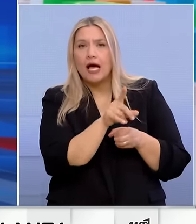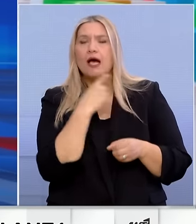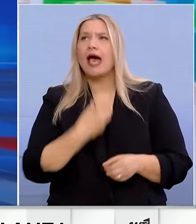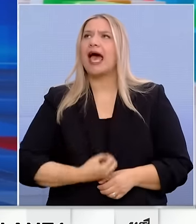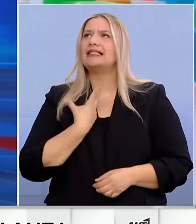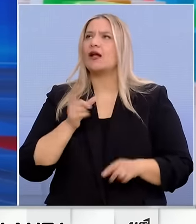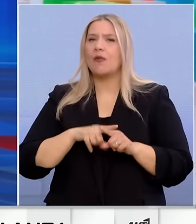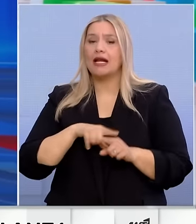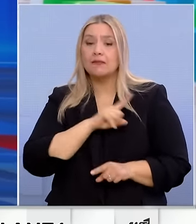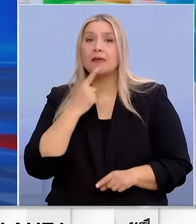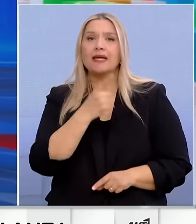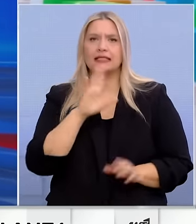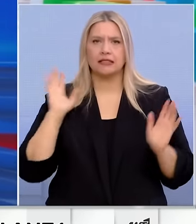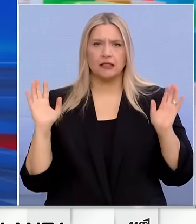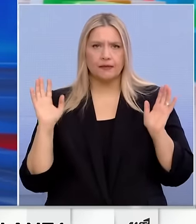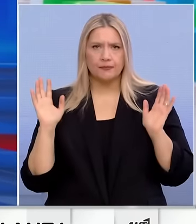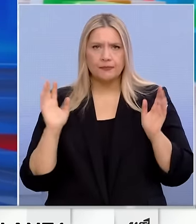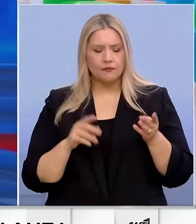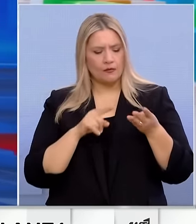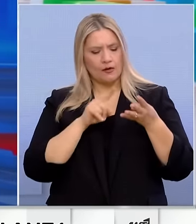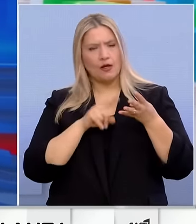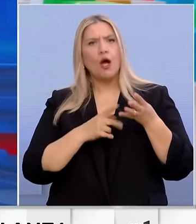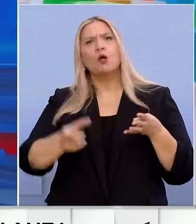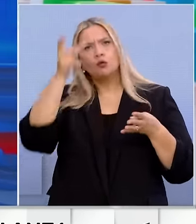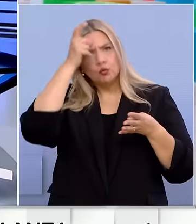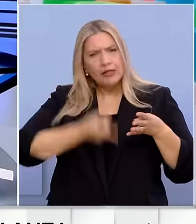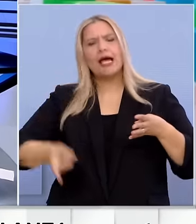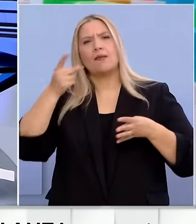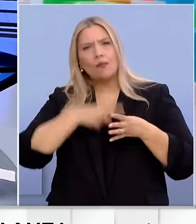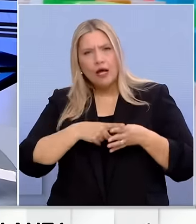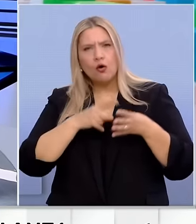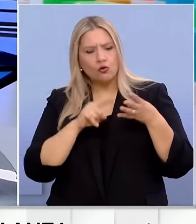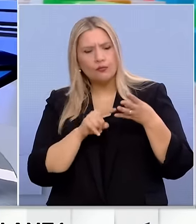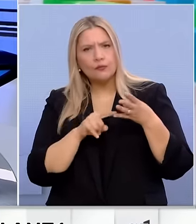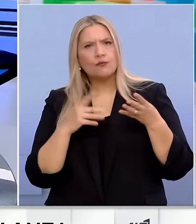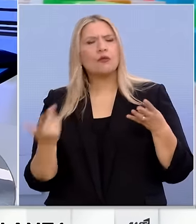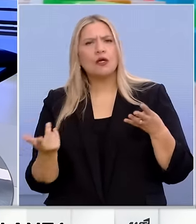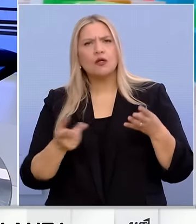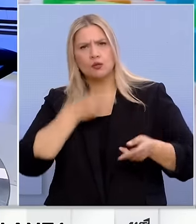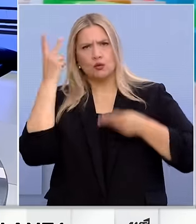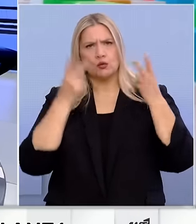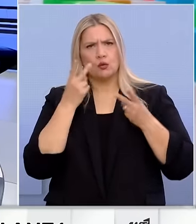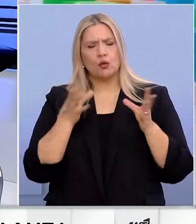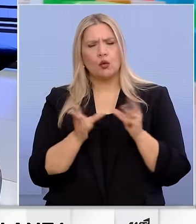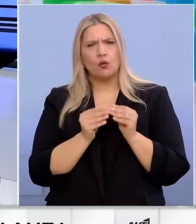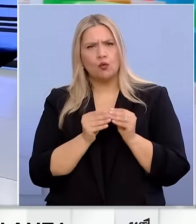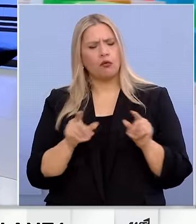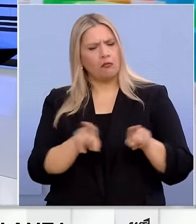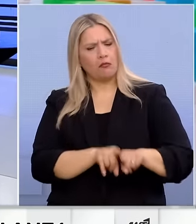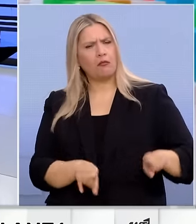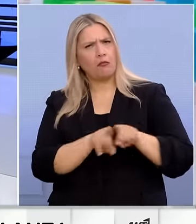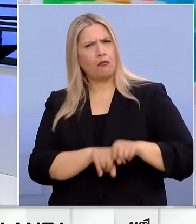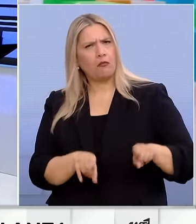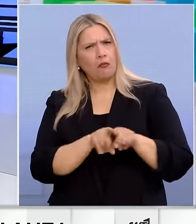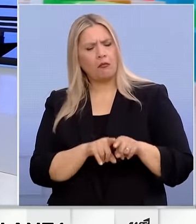Έλληνες. Και από την άλλη μεριά βλέπουμε μια Τουρκία που κατ' επίφαση μας προσεγγίζει και συζητάει μαζί μας